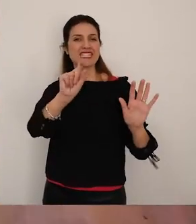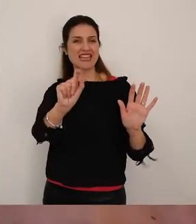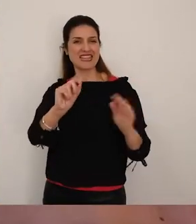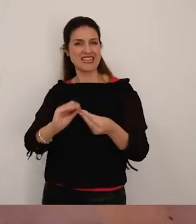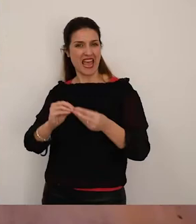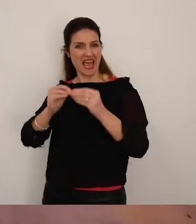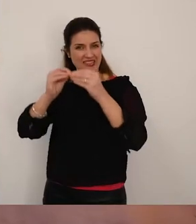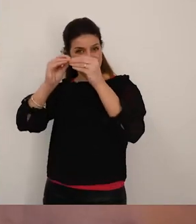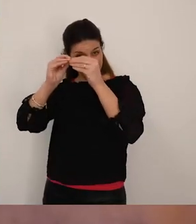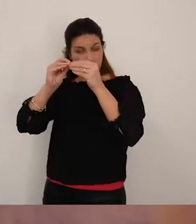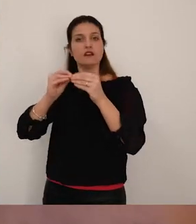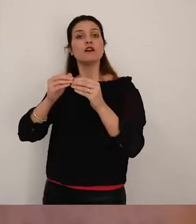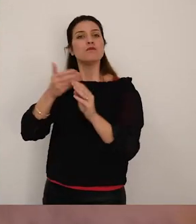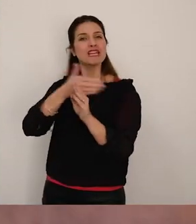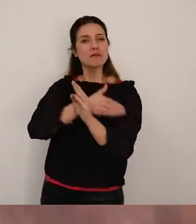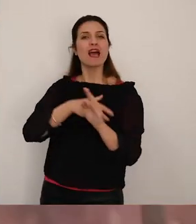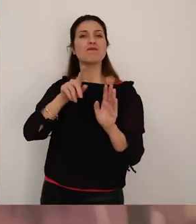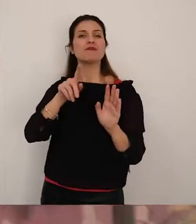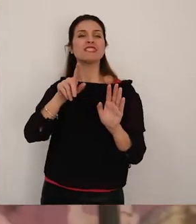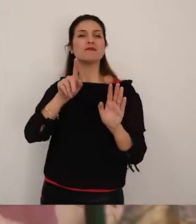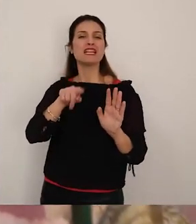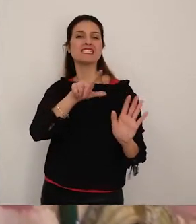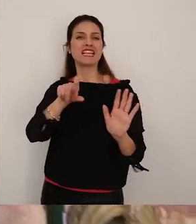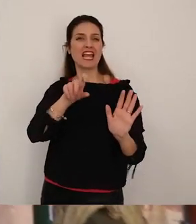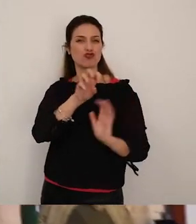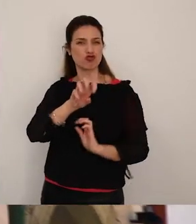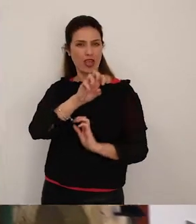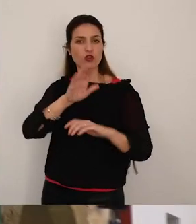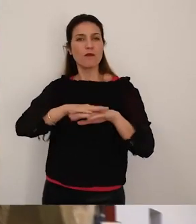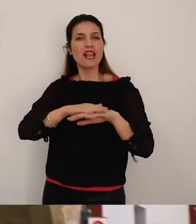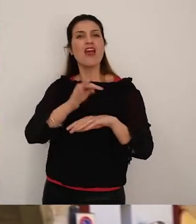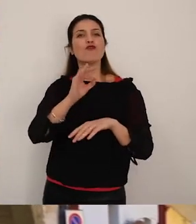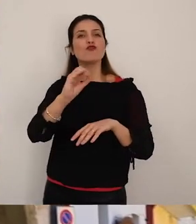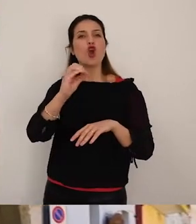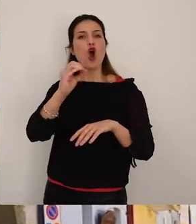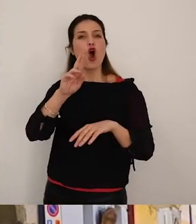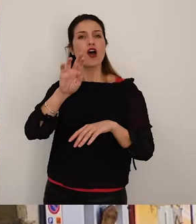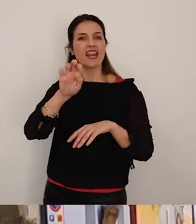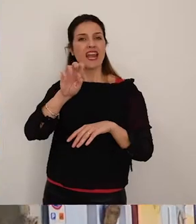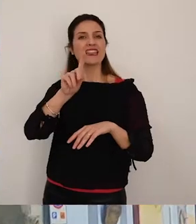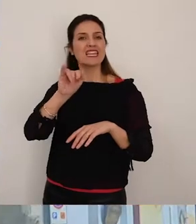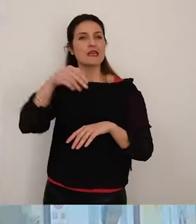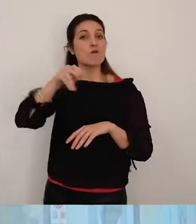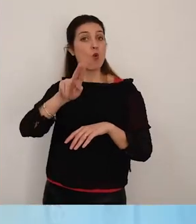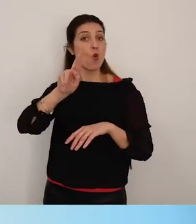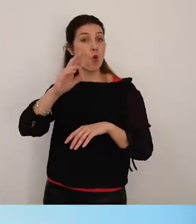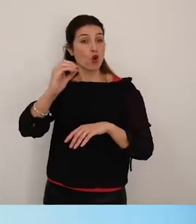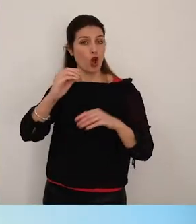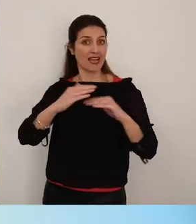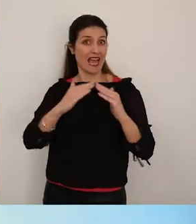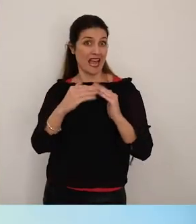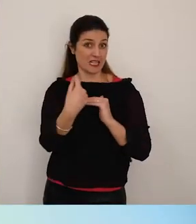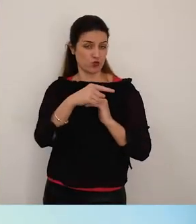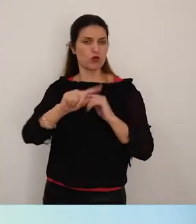di sopra di una residenza signorile del Settecento, appartenuta alla nobile famiglia Fiore di Muro. Sul margine